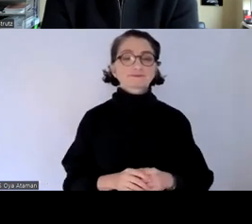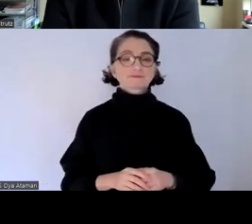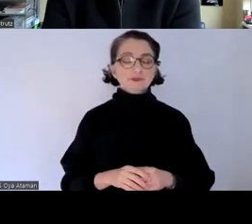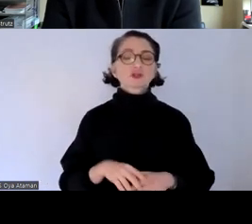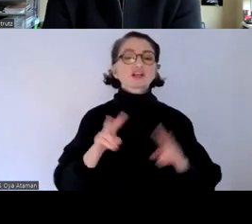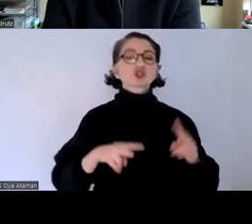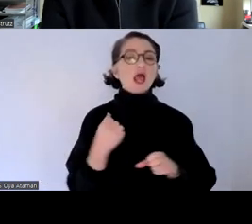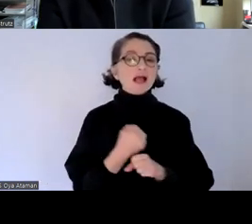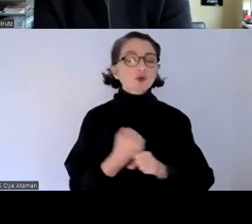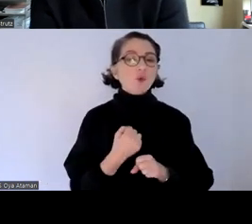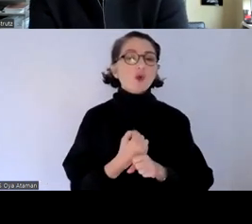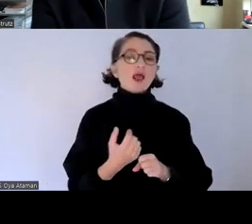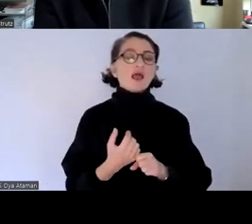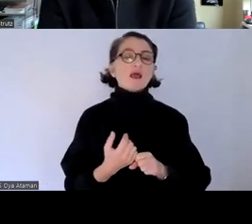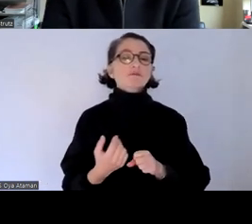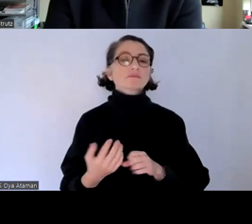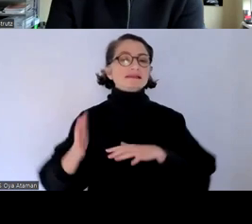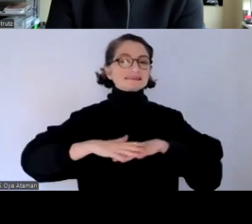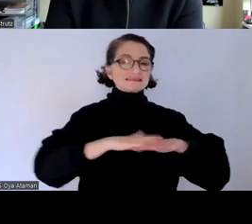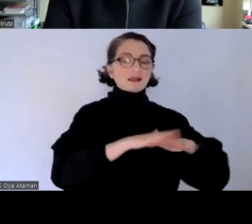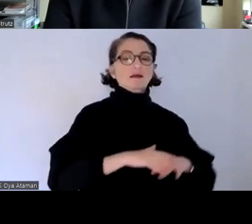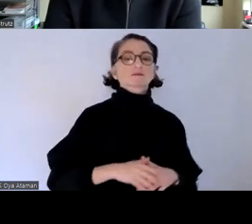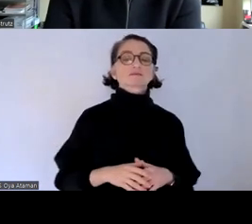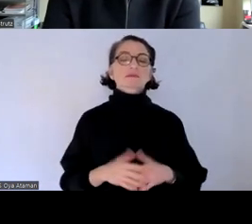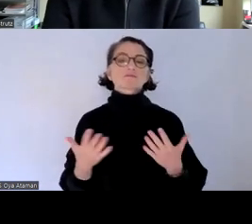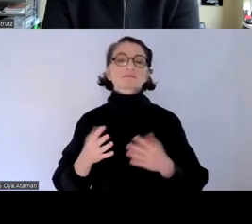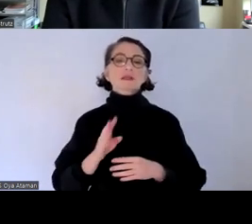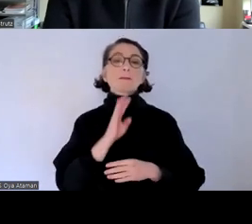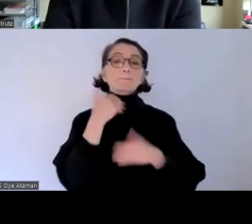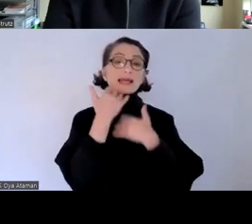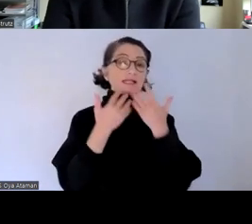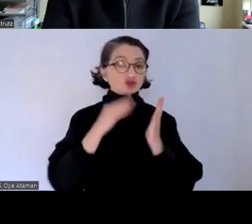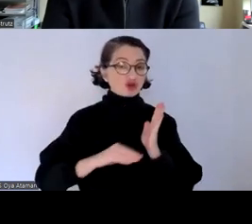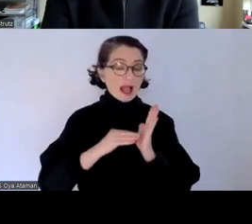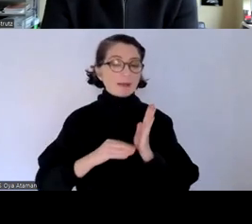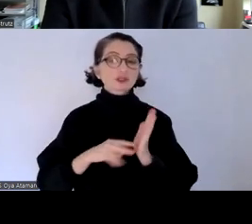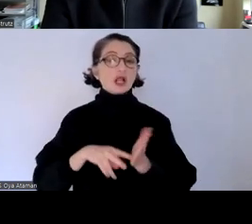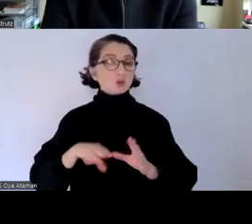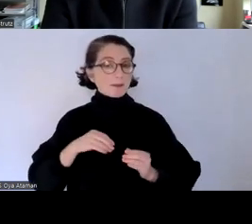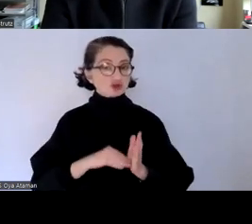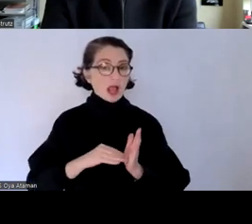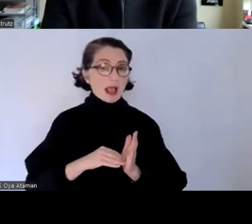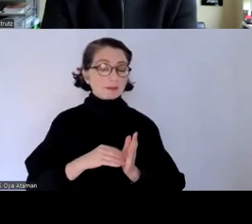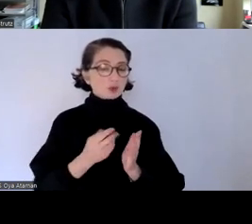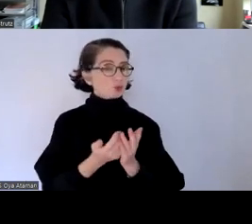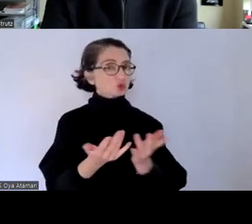akteure verbinden reports schreiben und also auch stellungnahmen und dergleichen